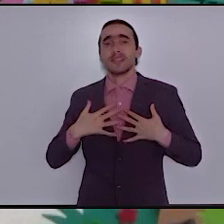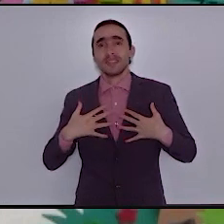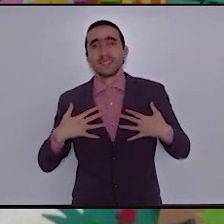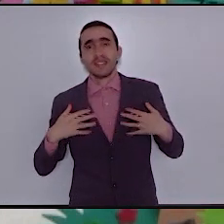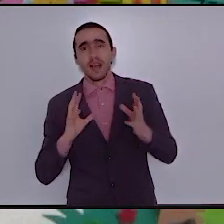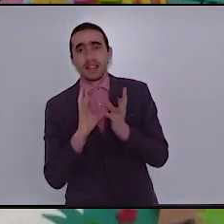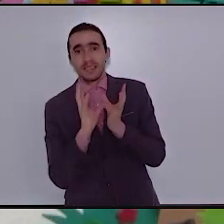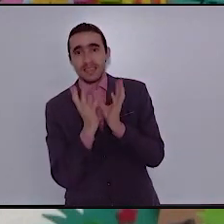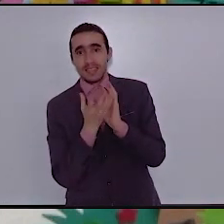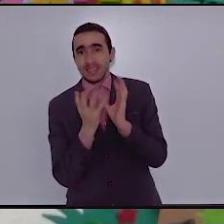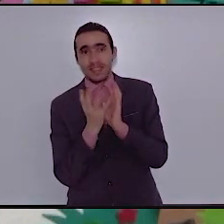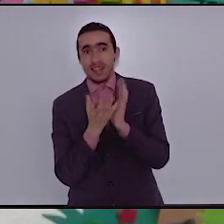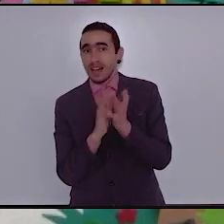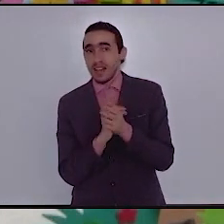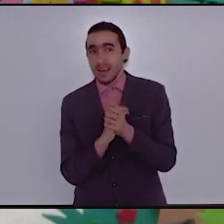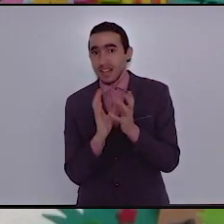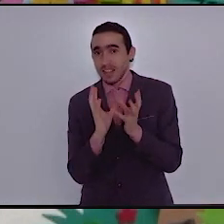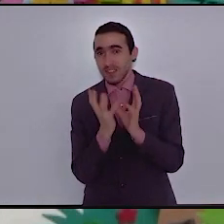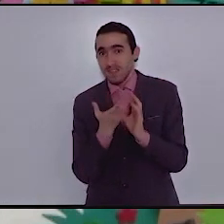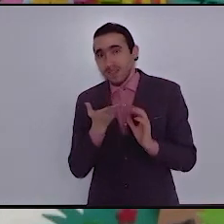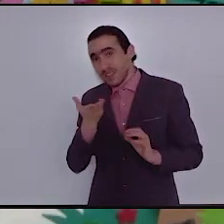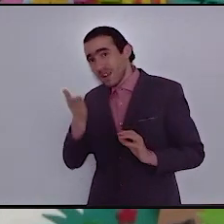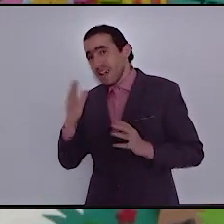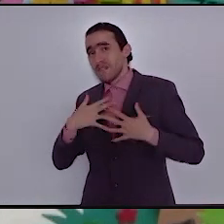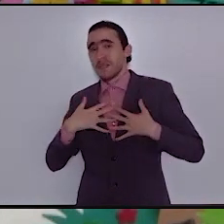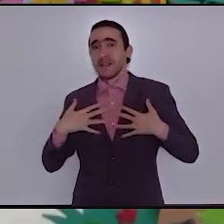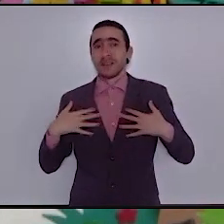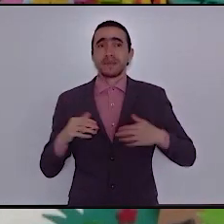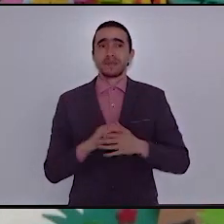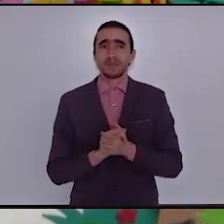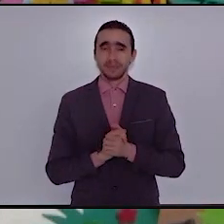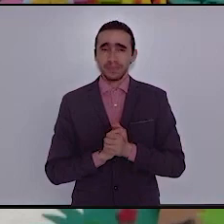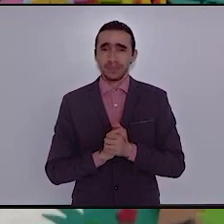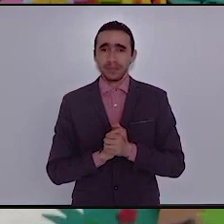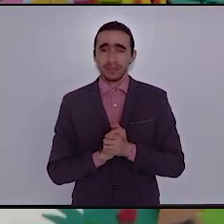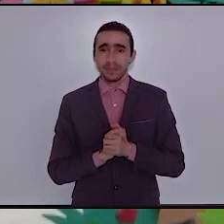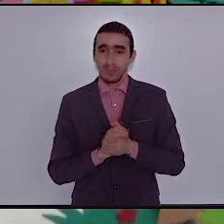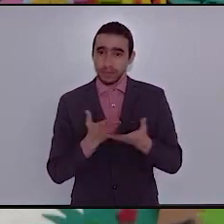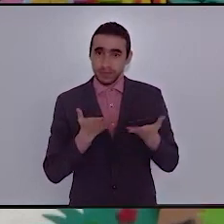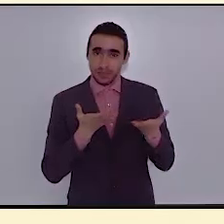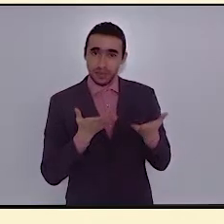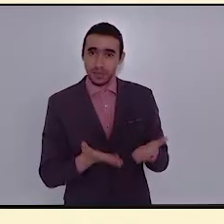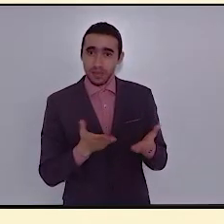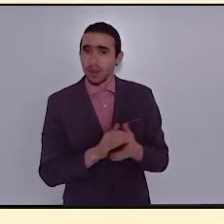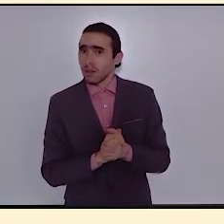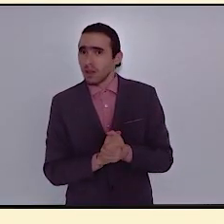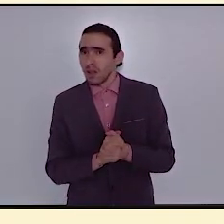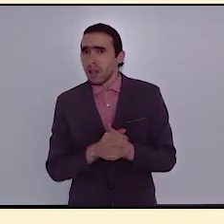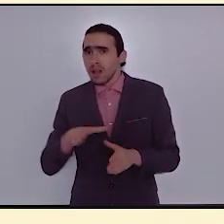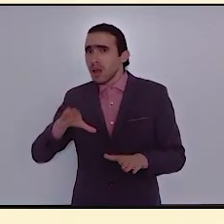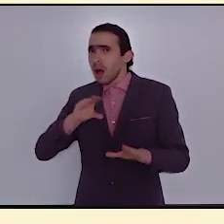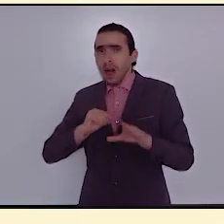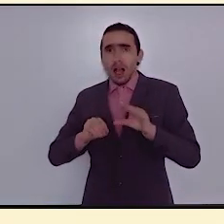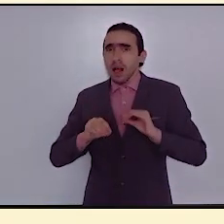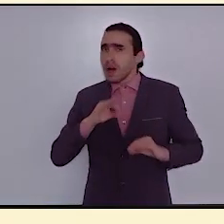كيف عاد؟ نعم عاد مسرورا إذن ما العبرة التي